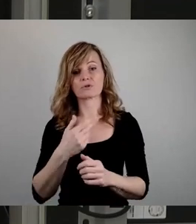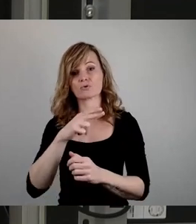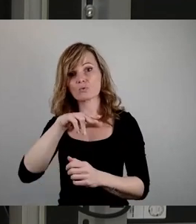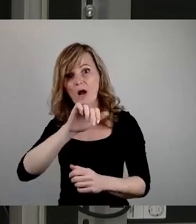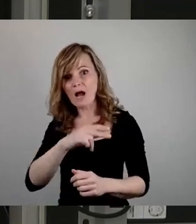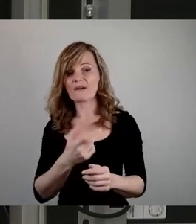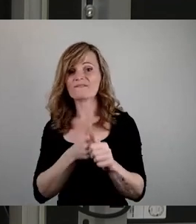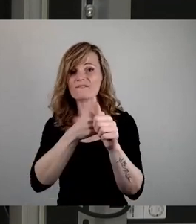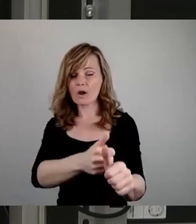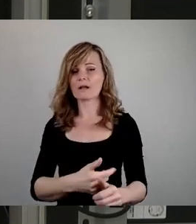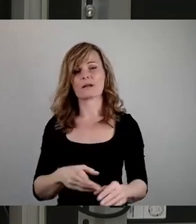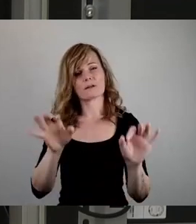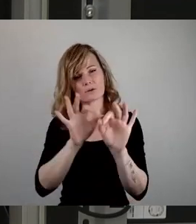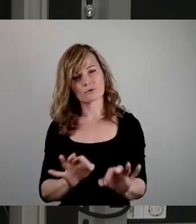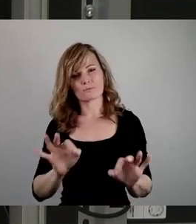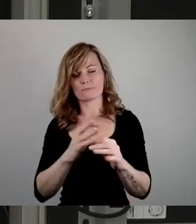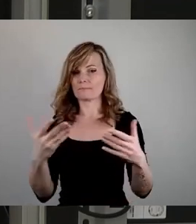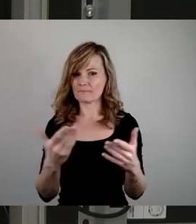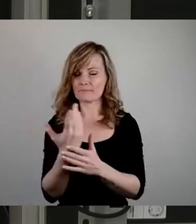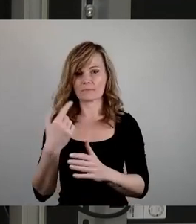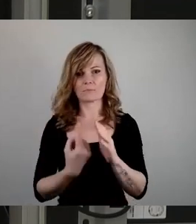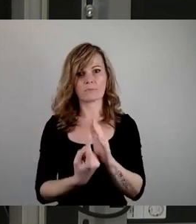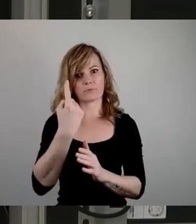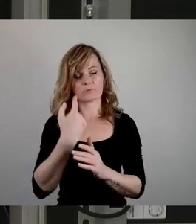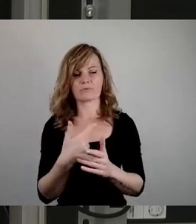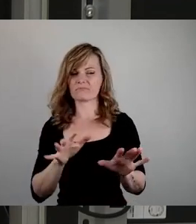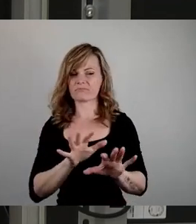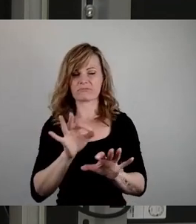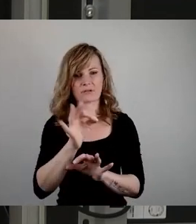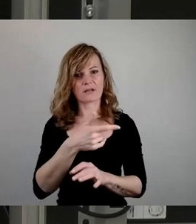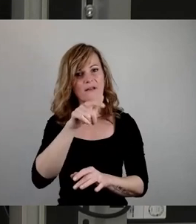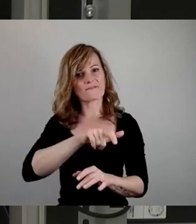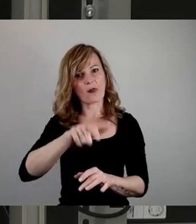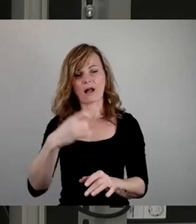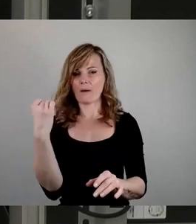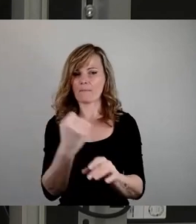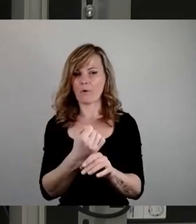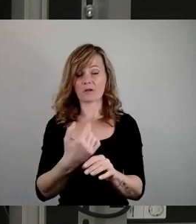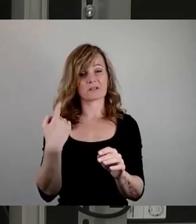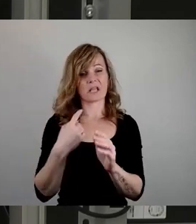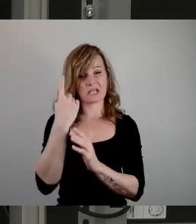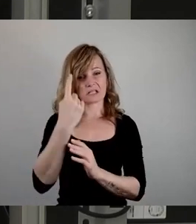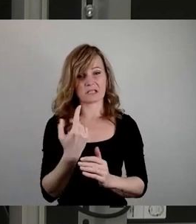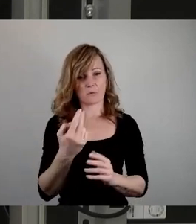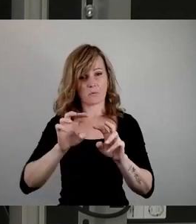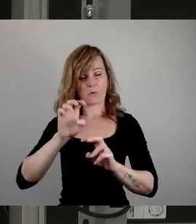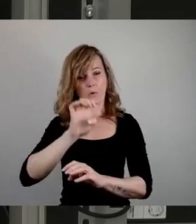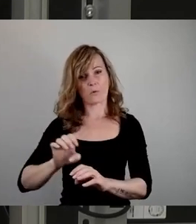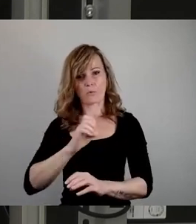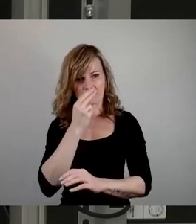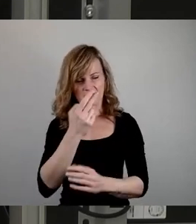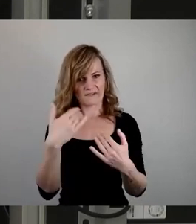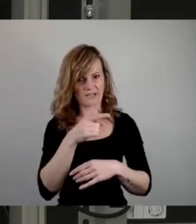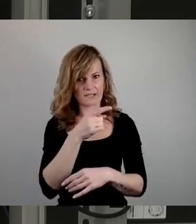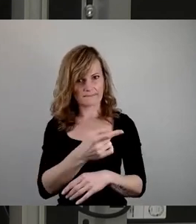meisten pervertierte Völkermord an Juden. Worauf will ich hinaus? Die religiös grundierte Judenfeindschaft ist derzeit,